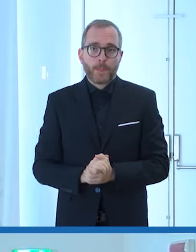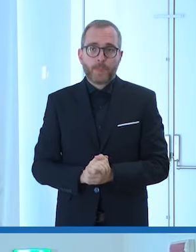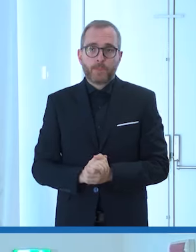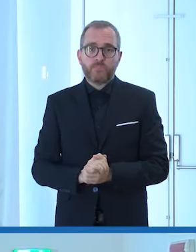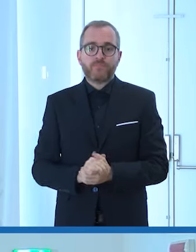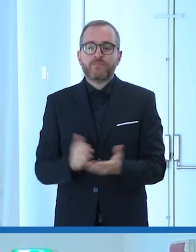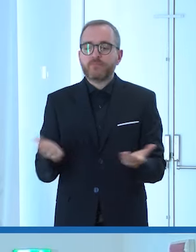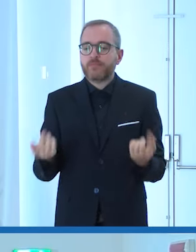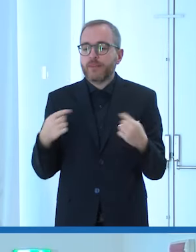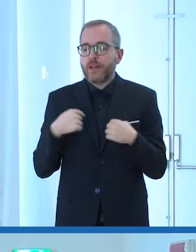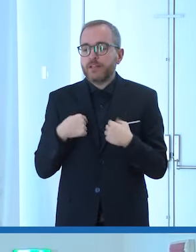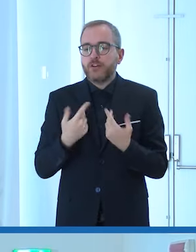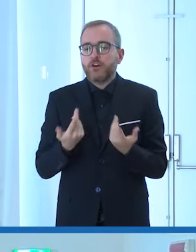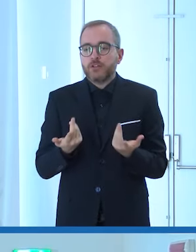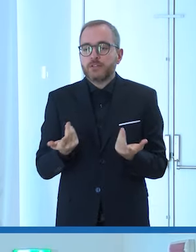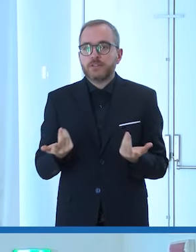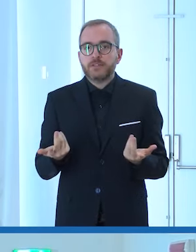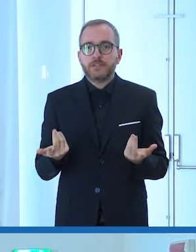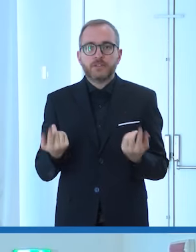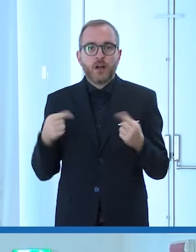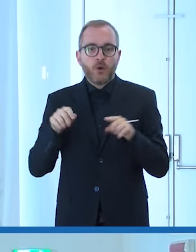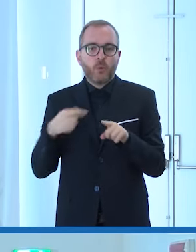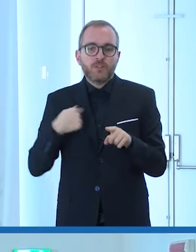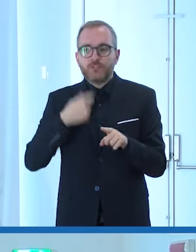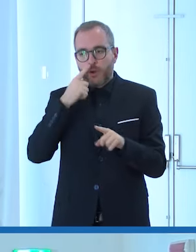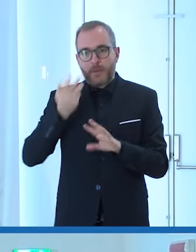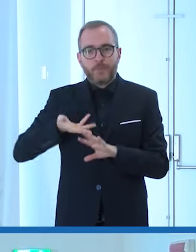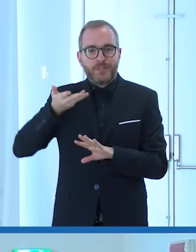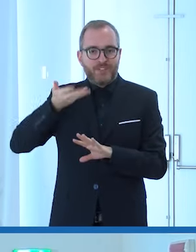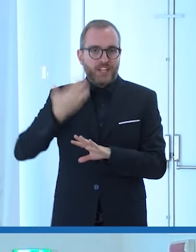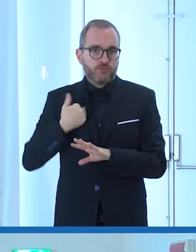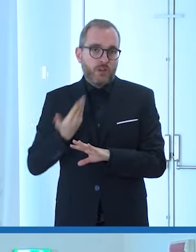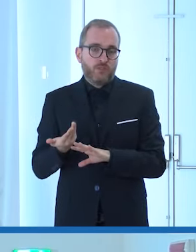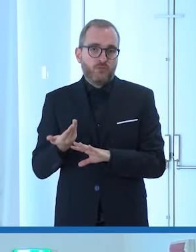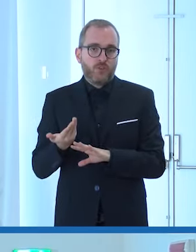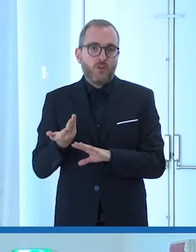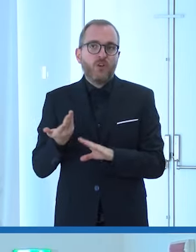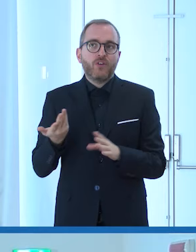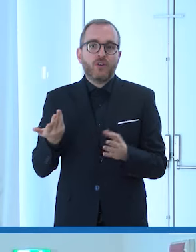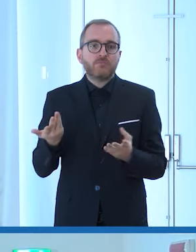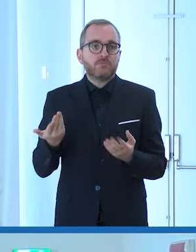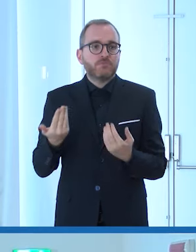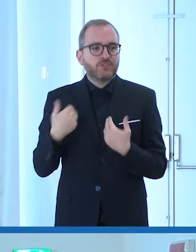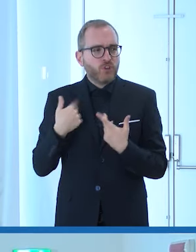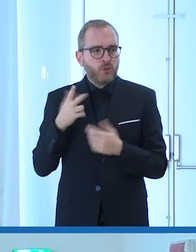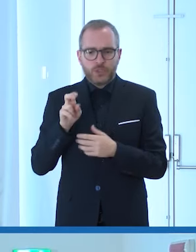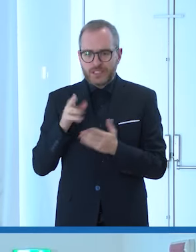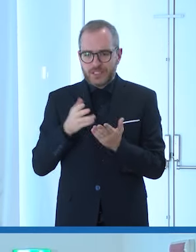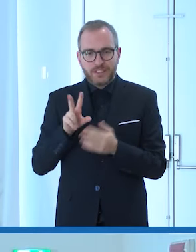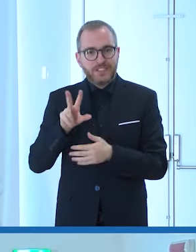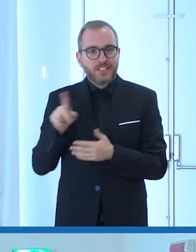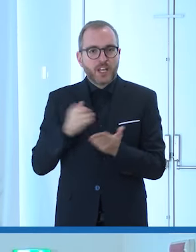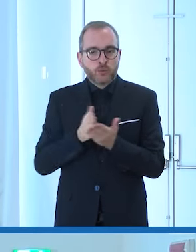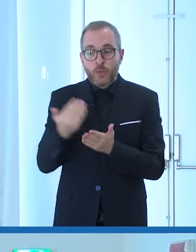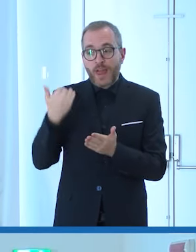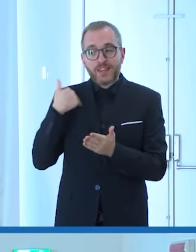cioè io in questo sono sono un privilegiato sono 31 anni fa in uno